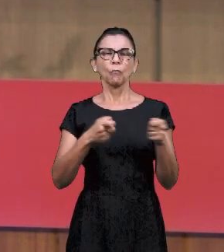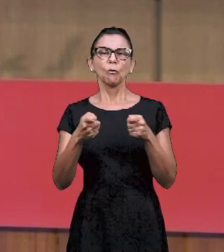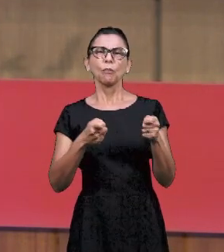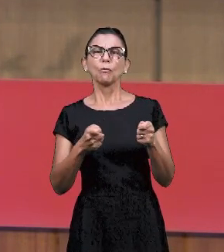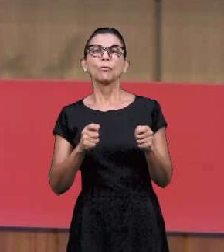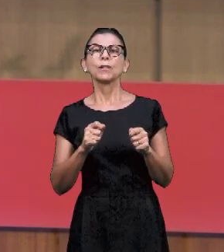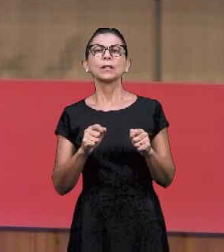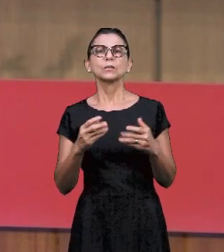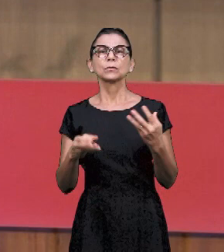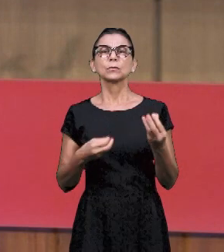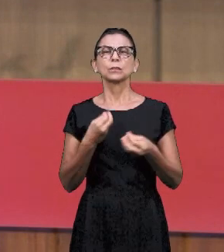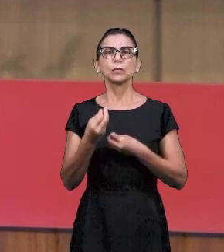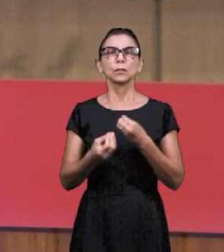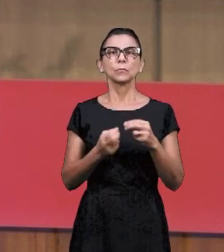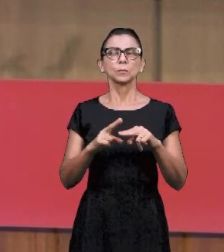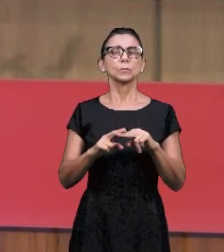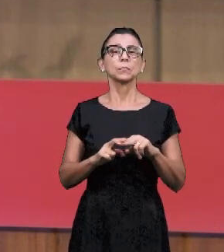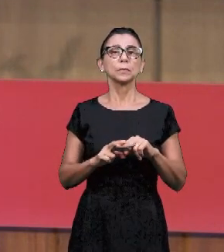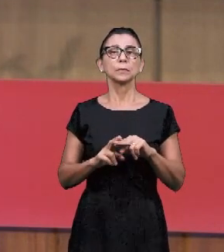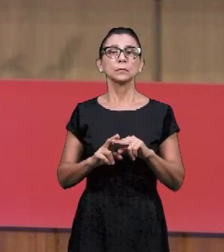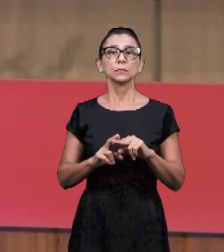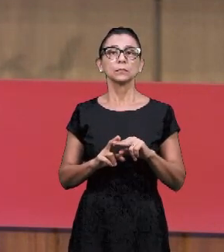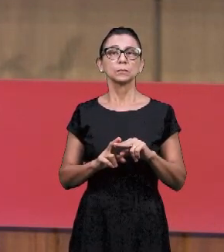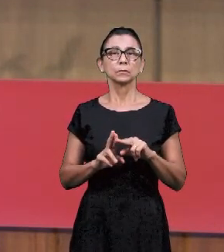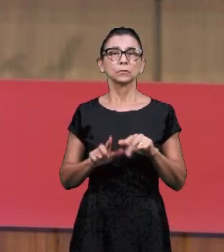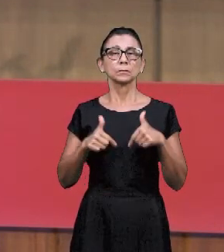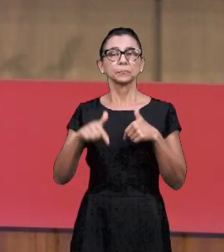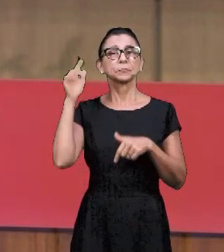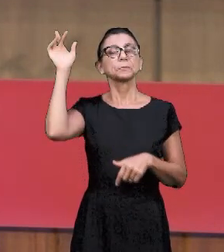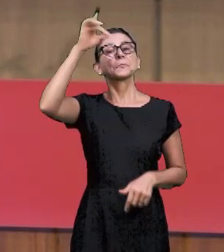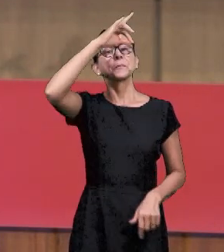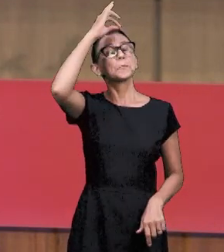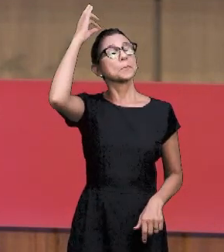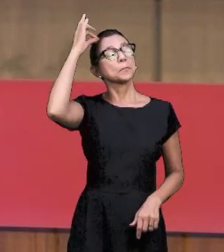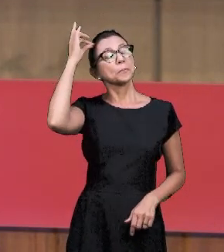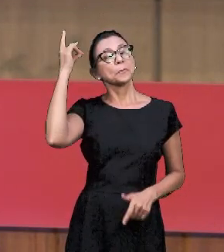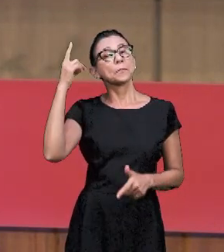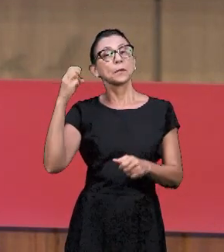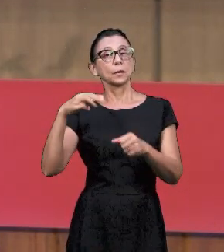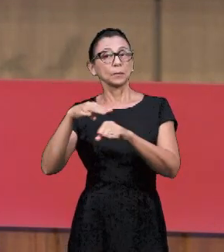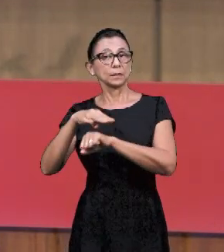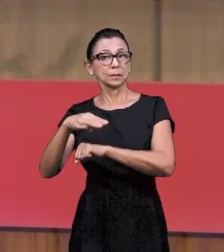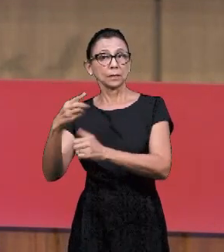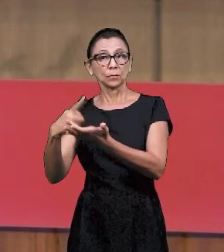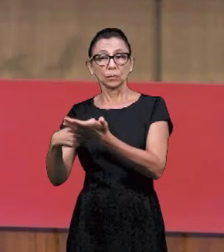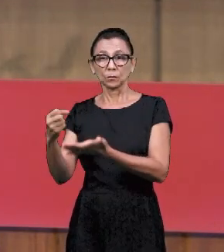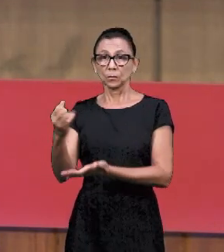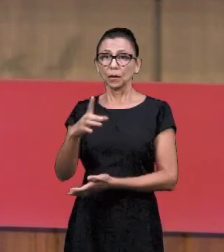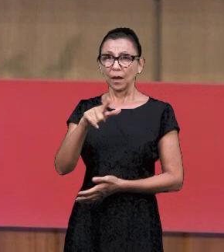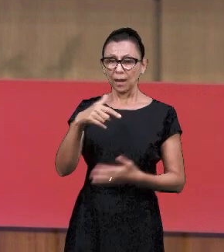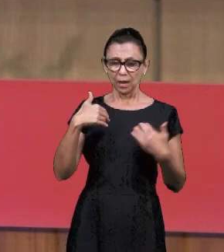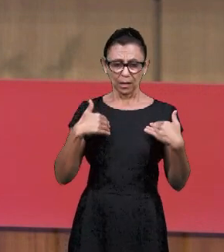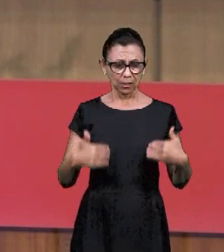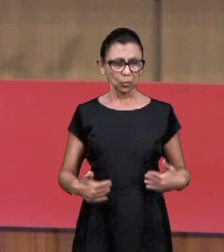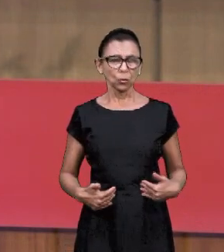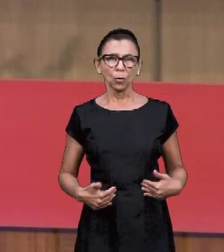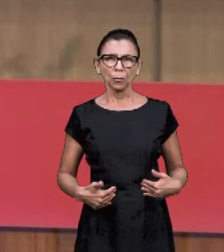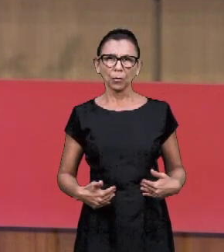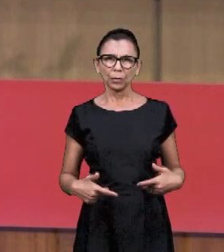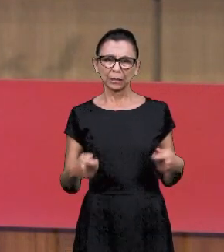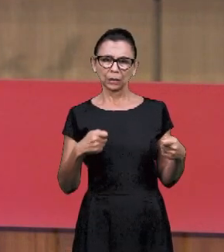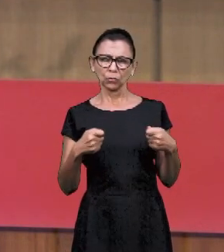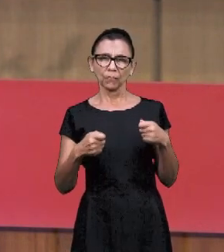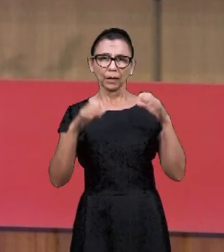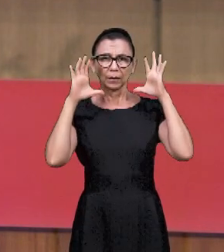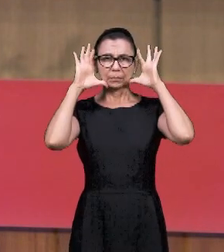Правление и дисциплина. А чье правление? Правление Духа Святого. Почему? Потому что служение нового